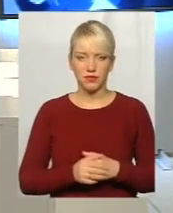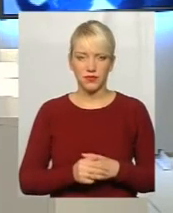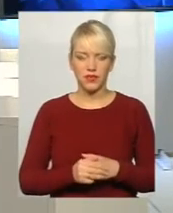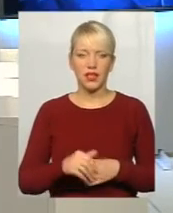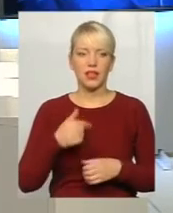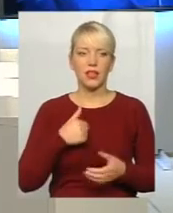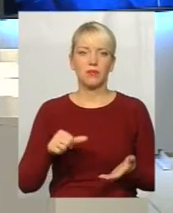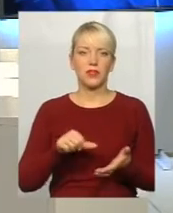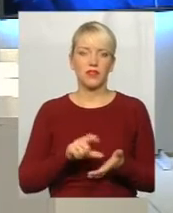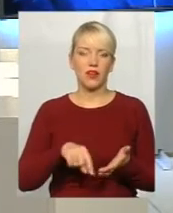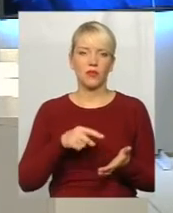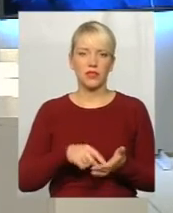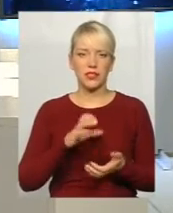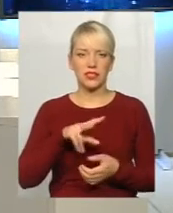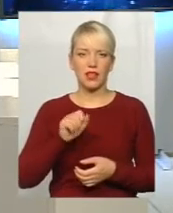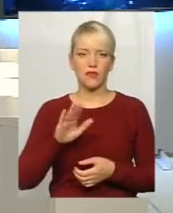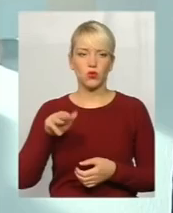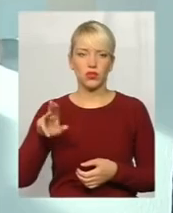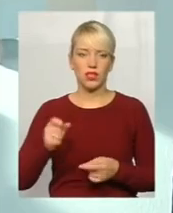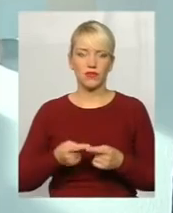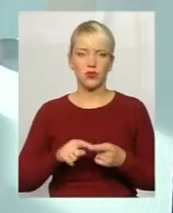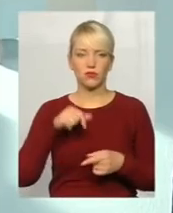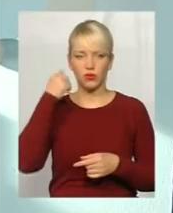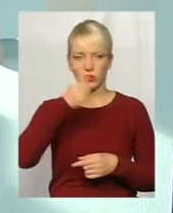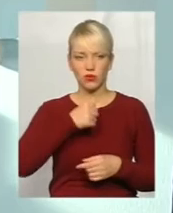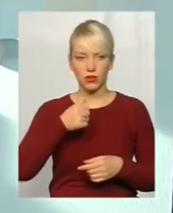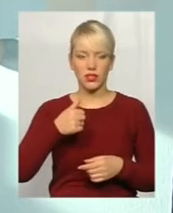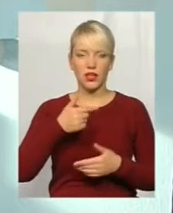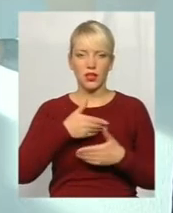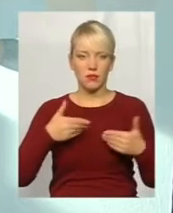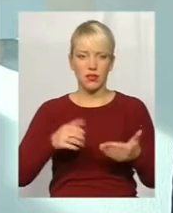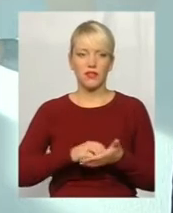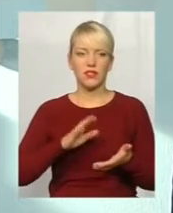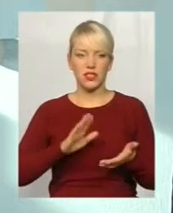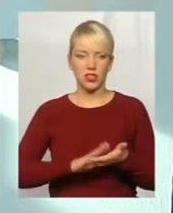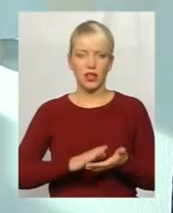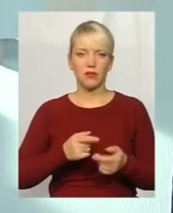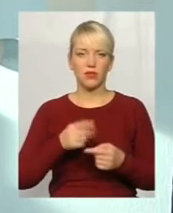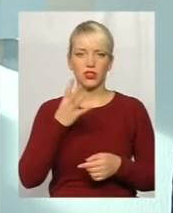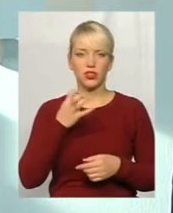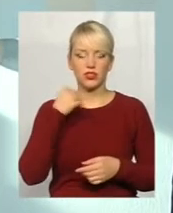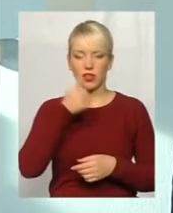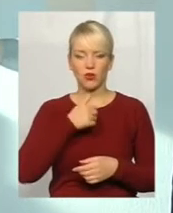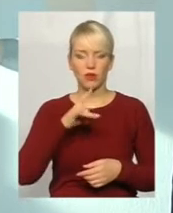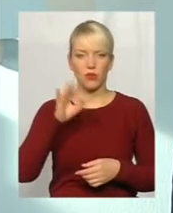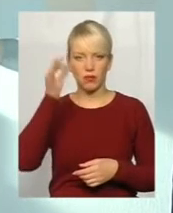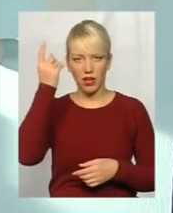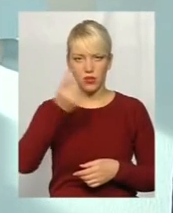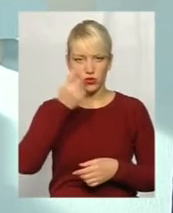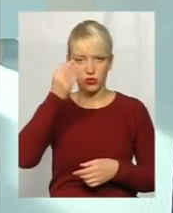Я представляю місто Славута. В цьому році ми відзначаємо 400 років про першу згадку